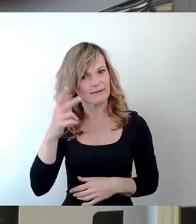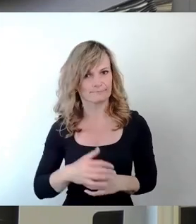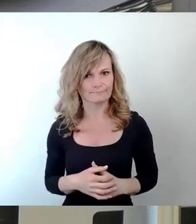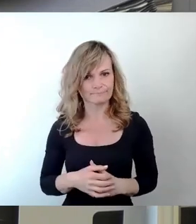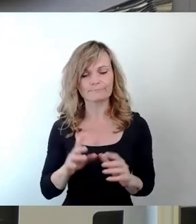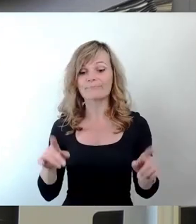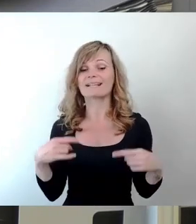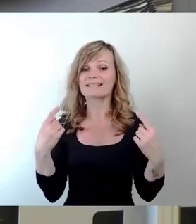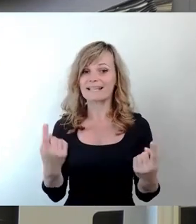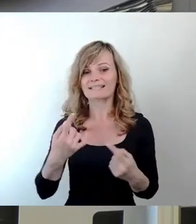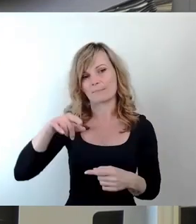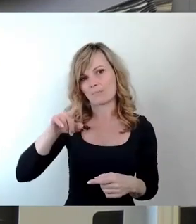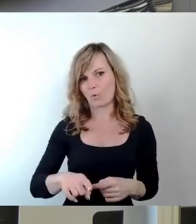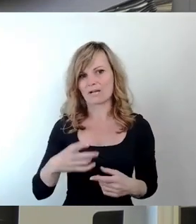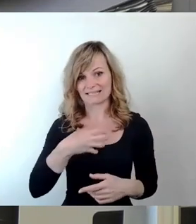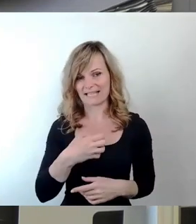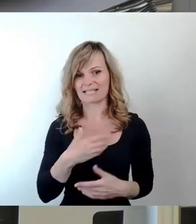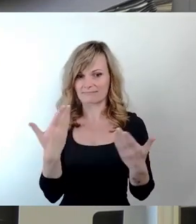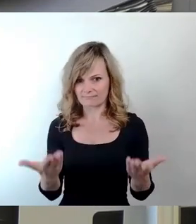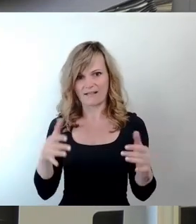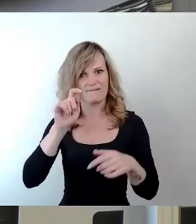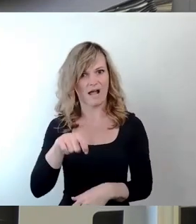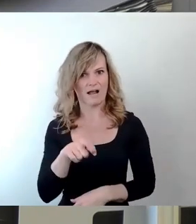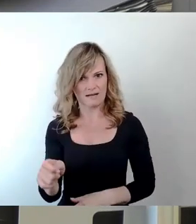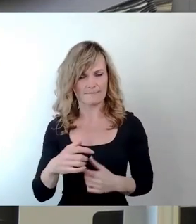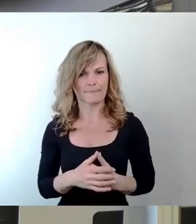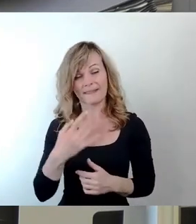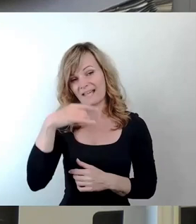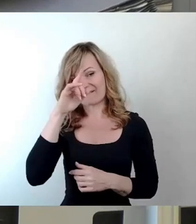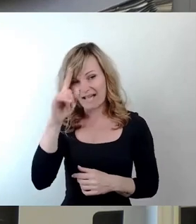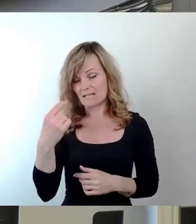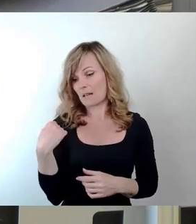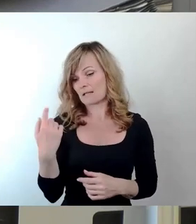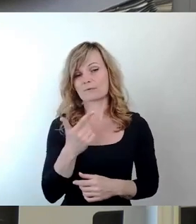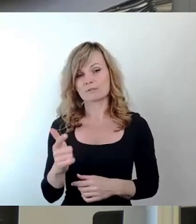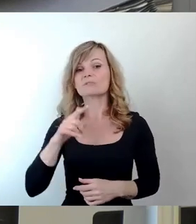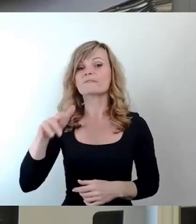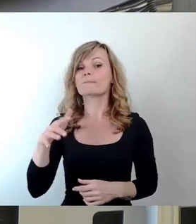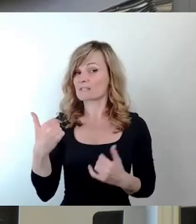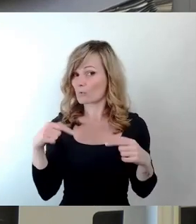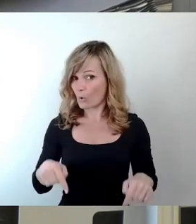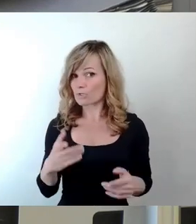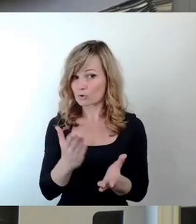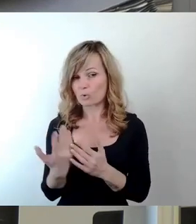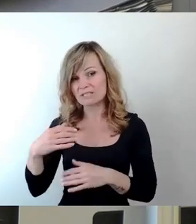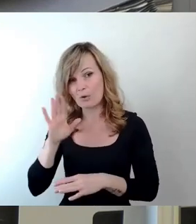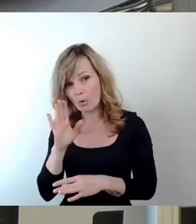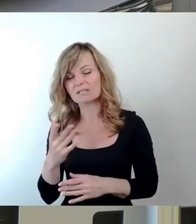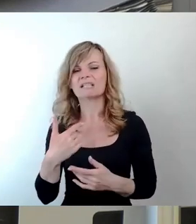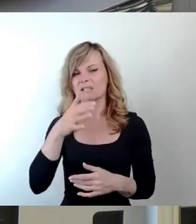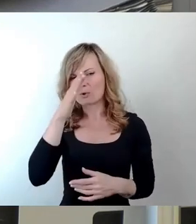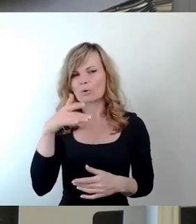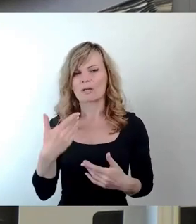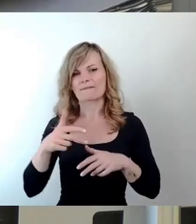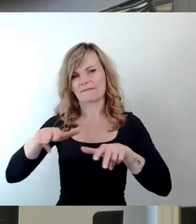Monat in Dresden die Wahl. Wir wissen, seit 2015, wir haben es heute gehört, leiten Grüne die Verwaltung des